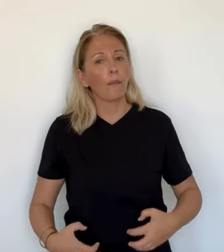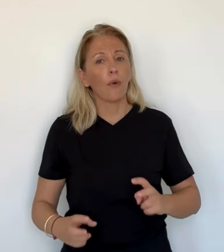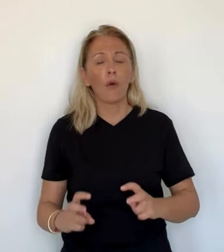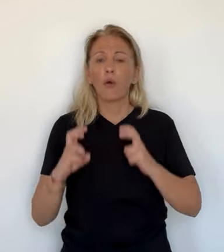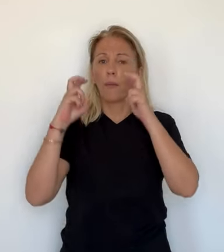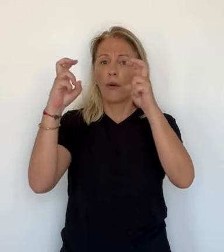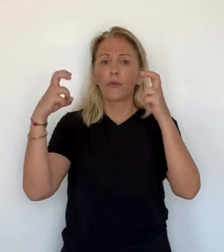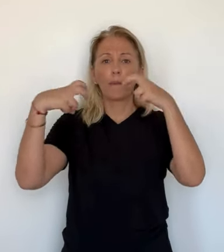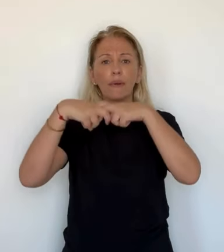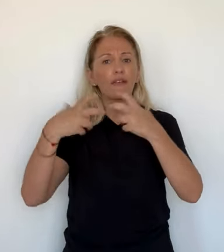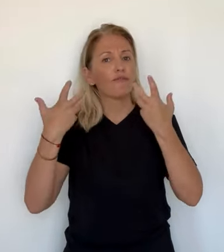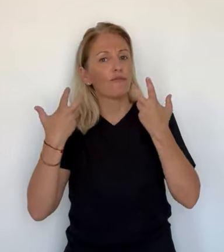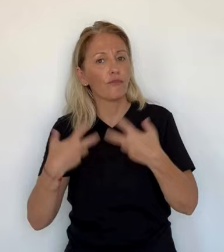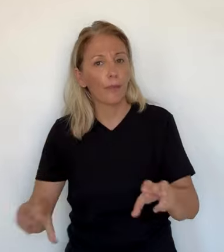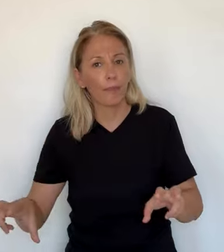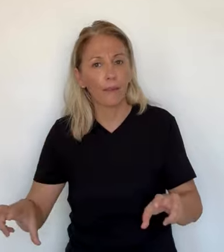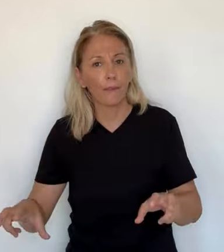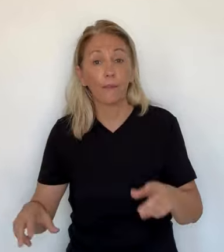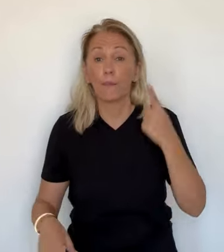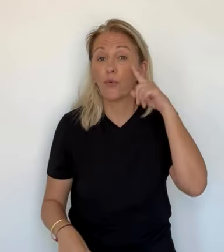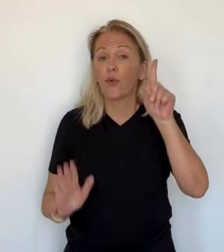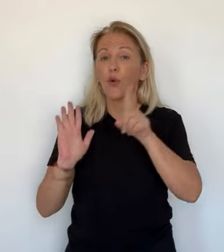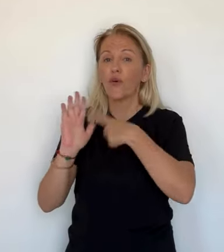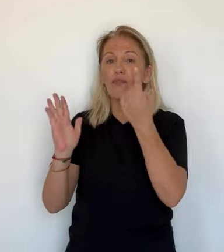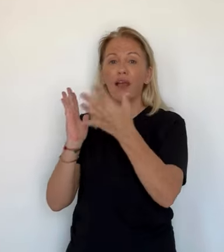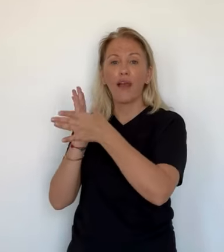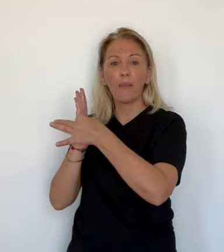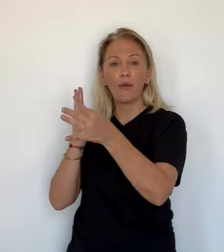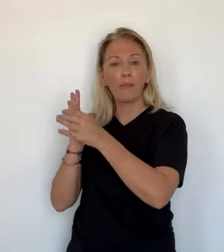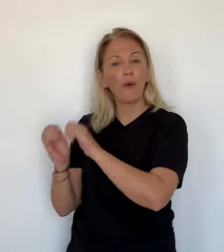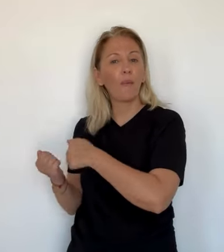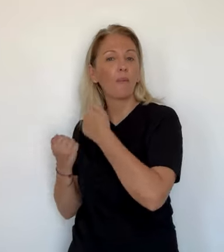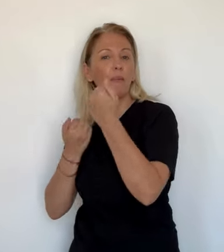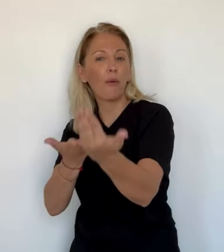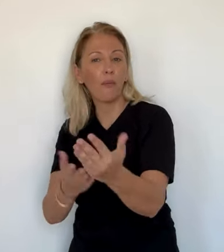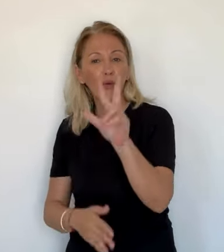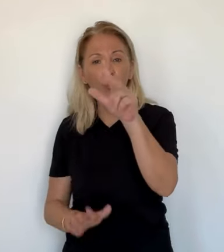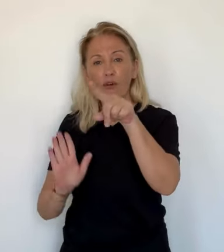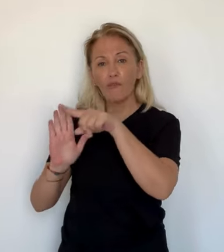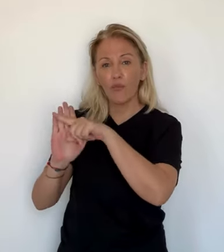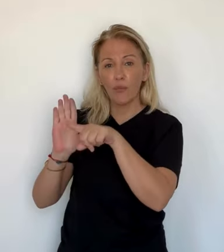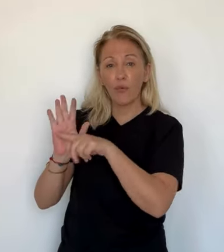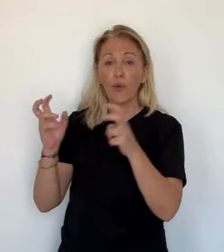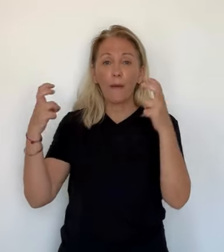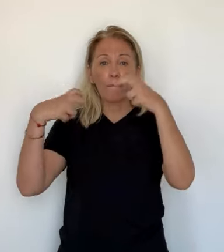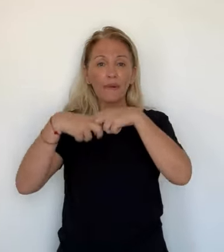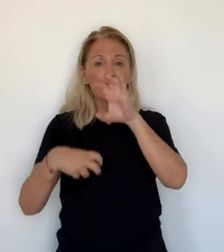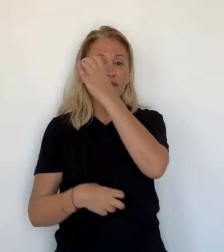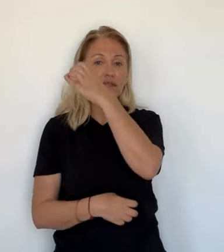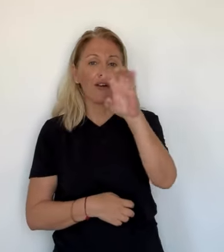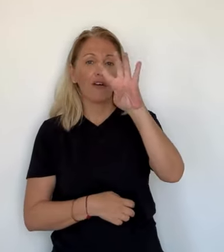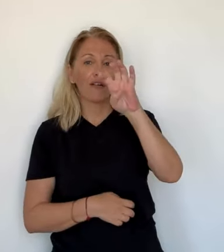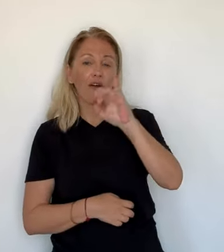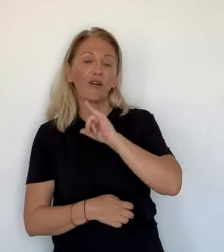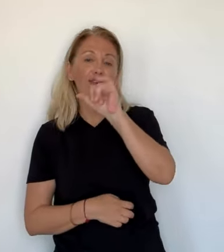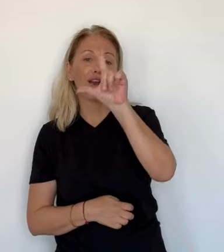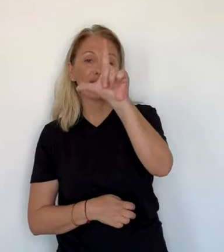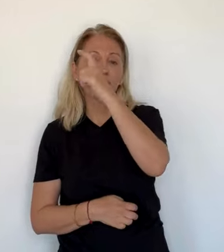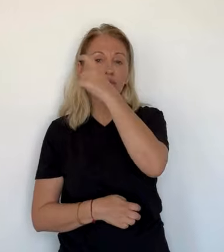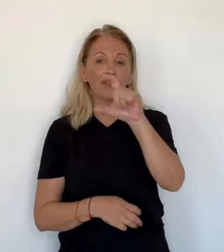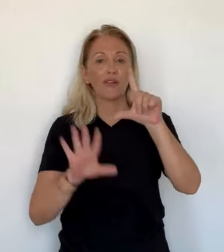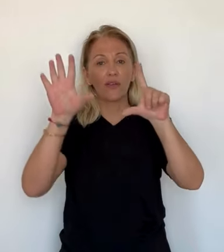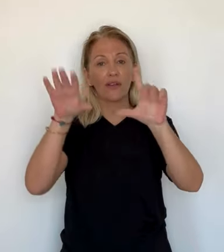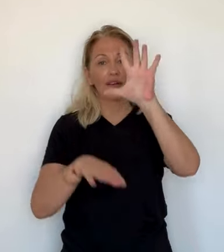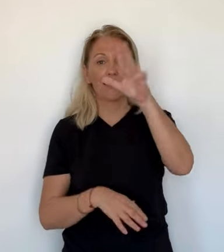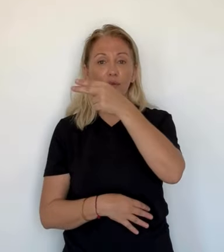euros. Trois formules. Donc une, basique, qui est moins chère en réabonnement que sur ce qui se faisait l'année dernière. Vous en avez une, on va